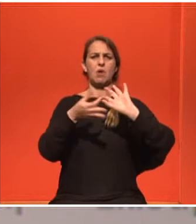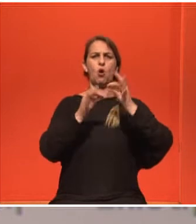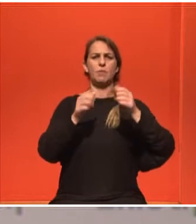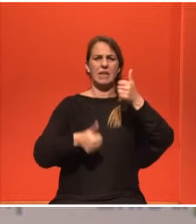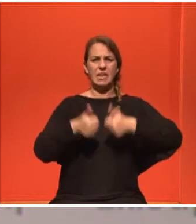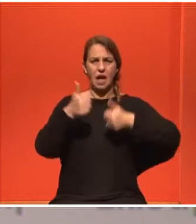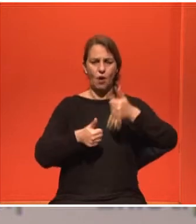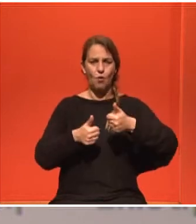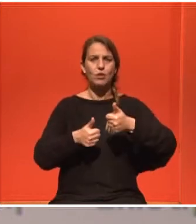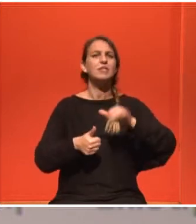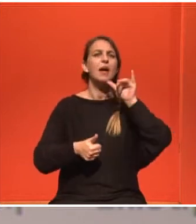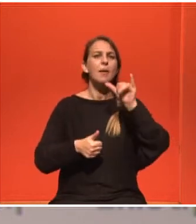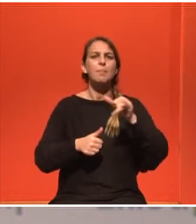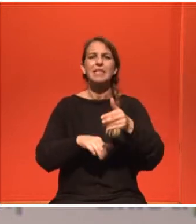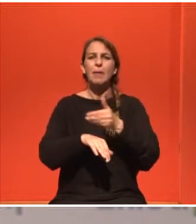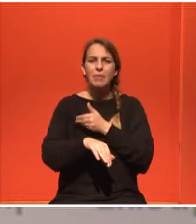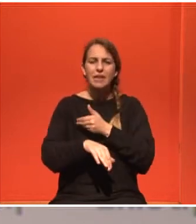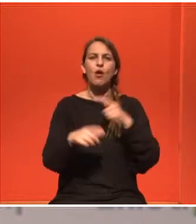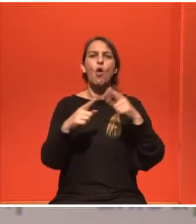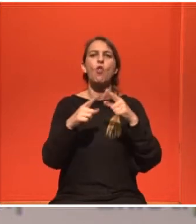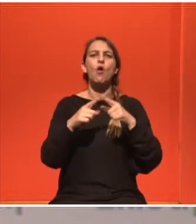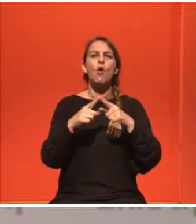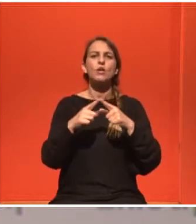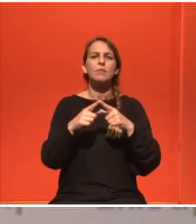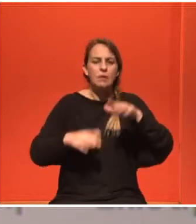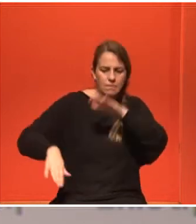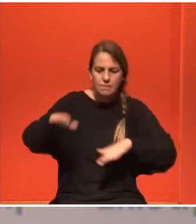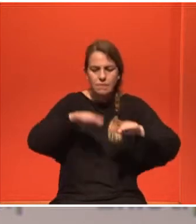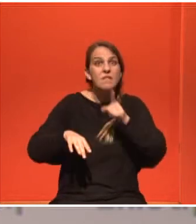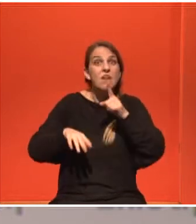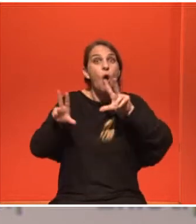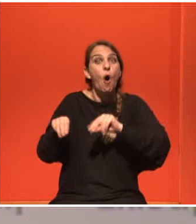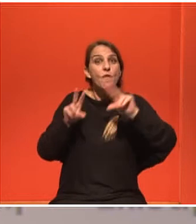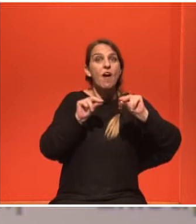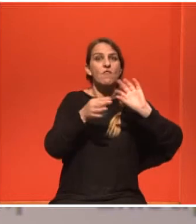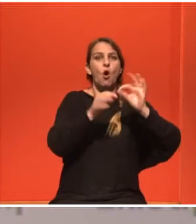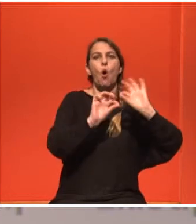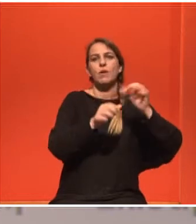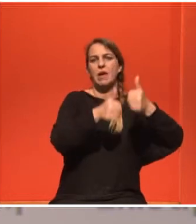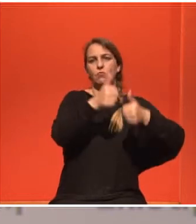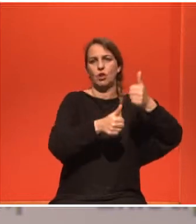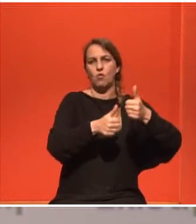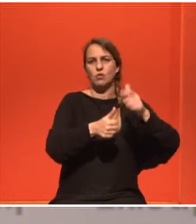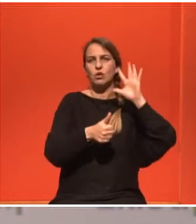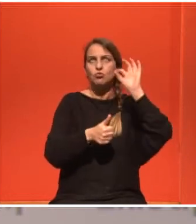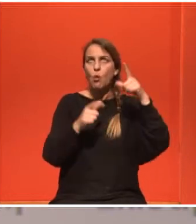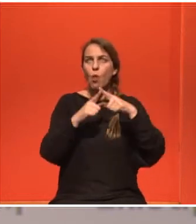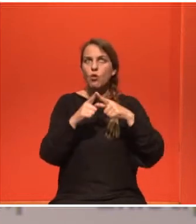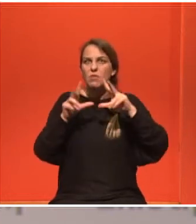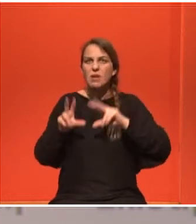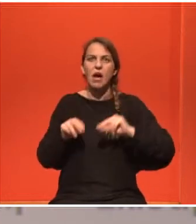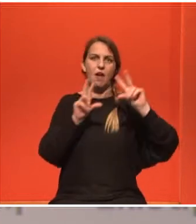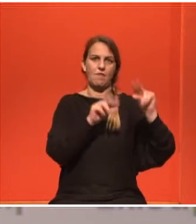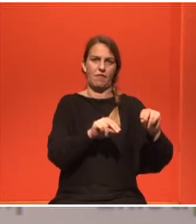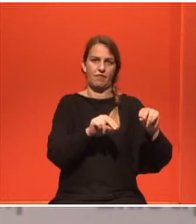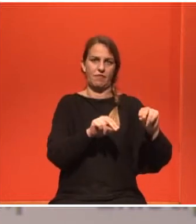κλπ. Πάντα κάναμε μια προσομοίωση της κούρσας. Δηλαδή πάντα σκεφτώσουνα τι ακριβώς πρέπει να κάνεις για να αντιμετωπίσεις την κούρσα που έχεις ή το